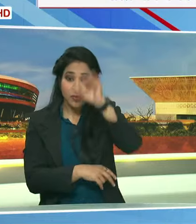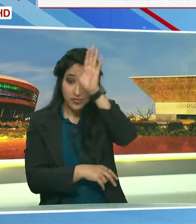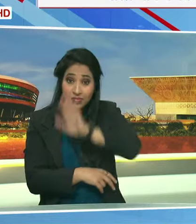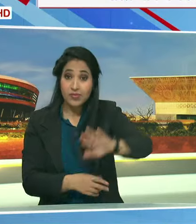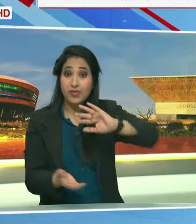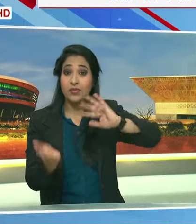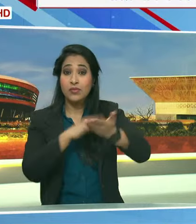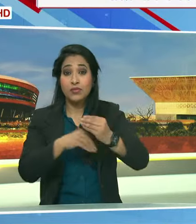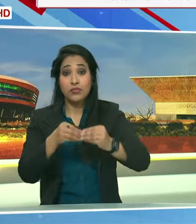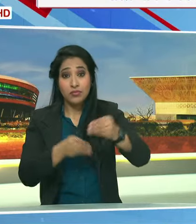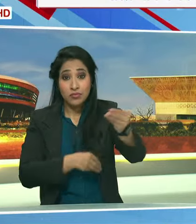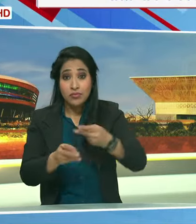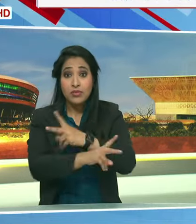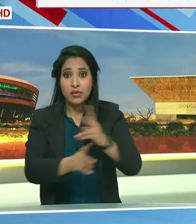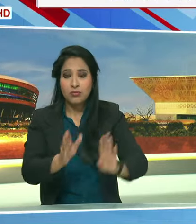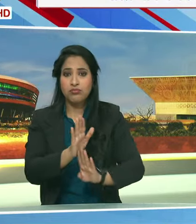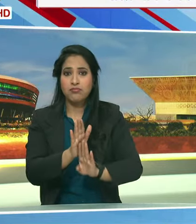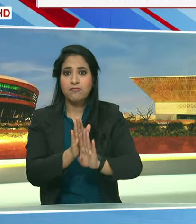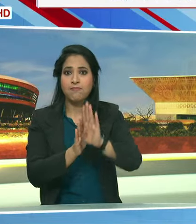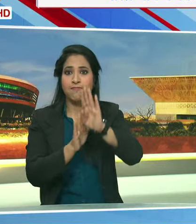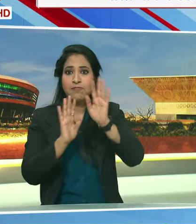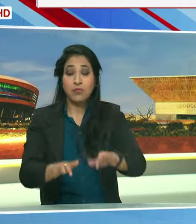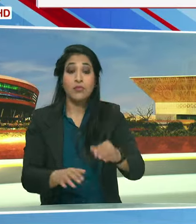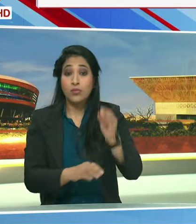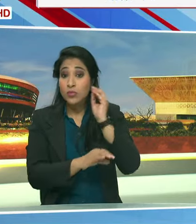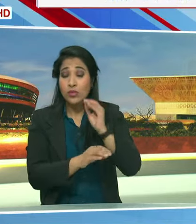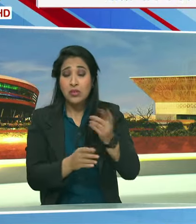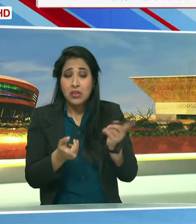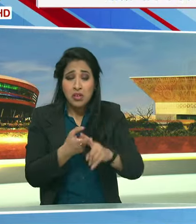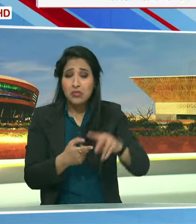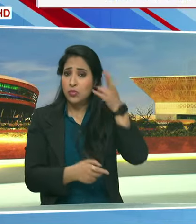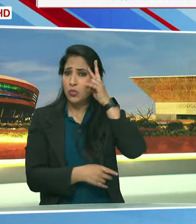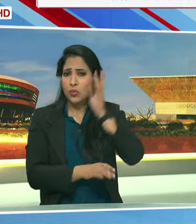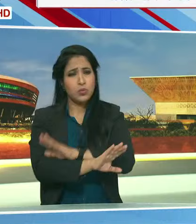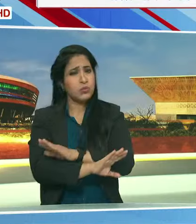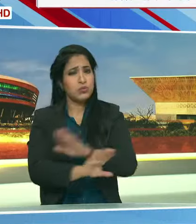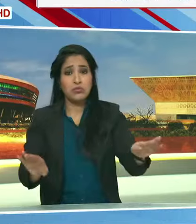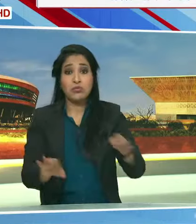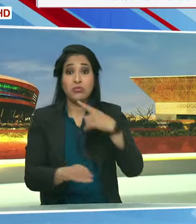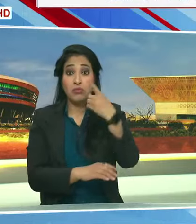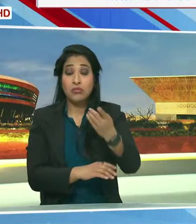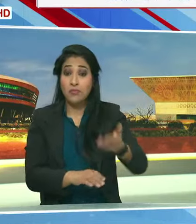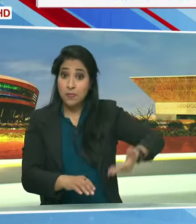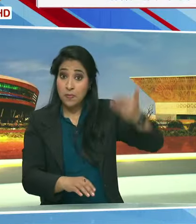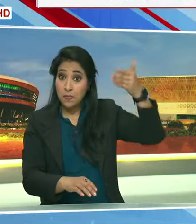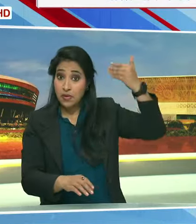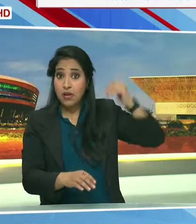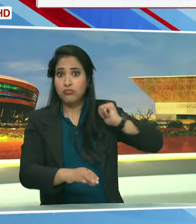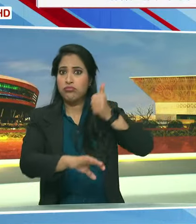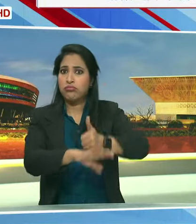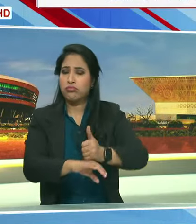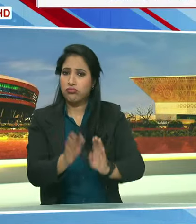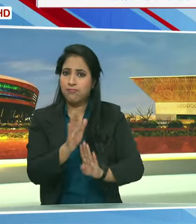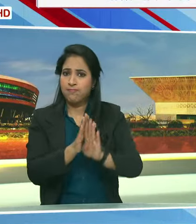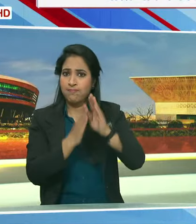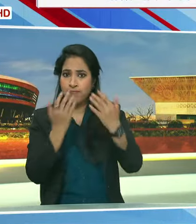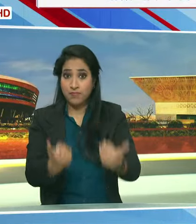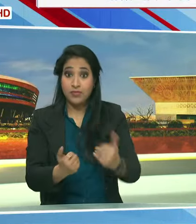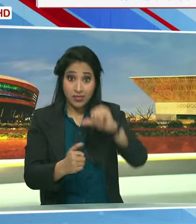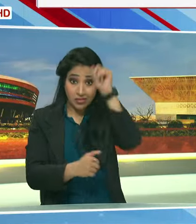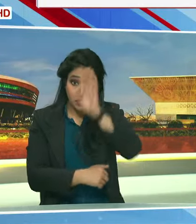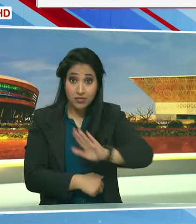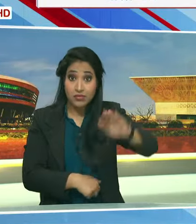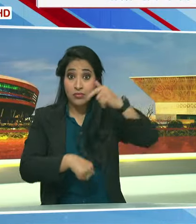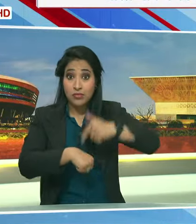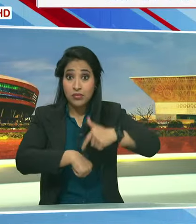वैश्विक उपस्तिती बढ़ रही है, इसमें कोई संदेह नहीं है जो कि पहले से ही स्थापित है लेकिन भारत